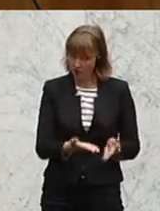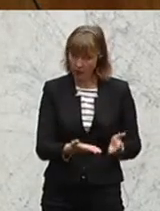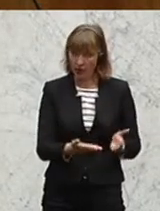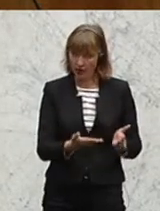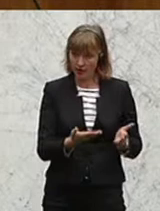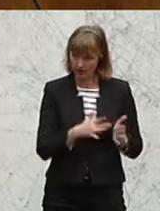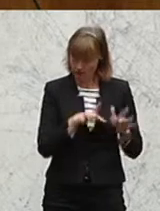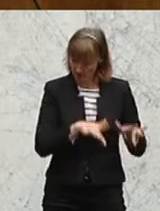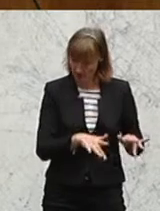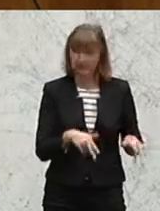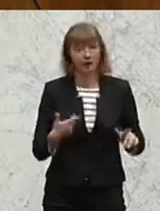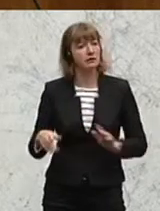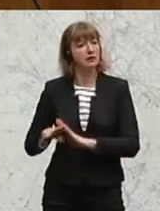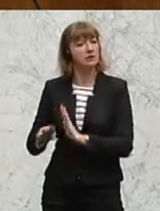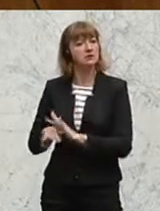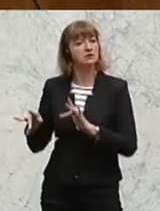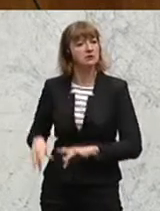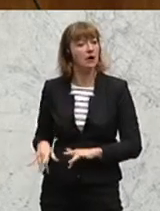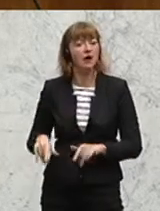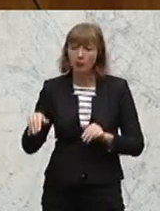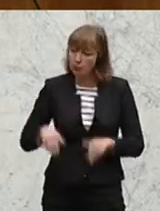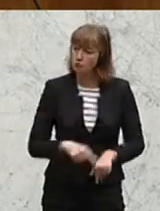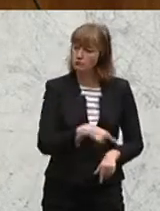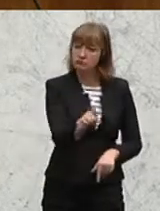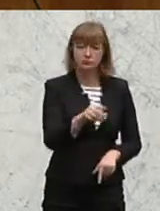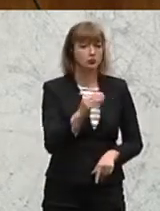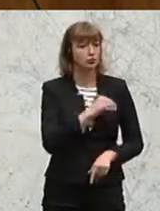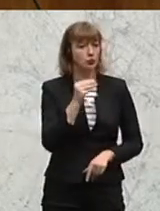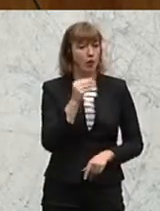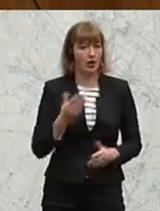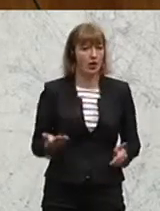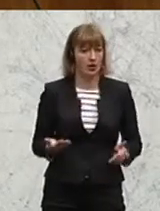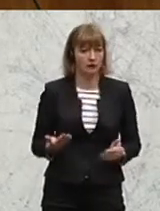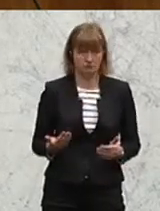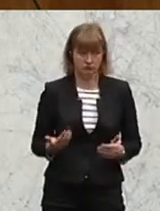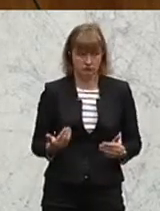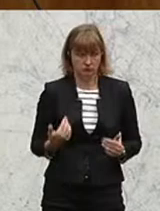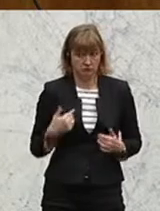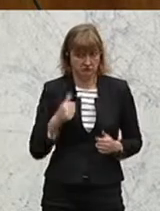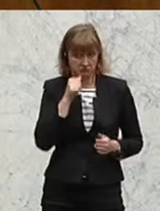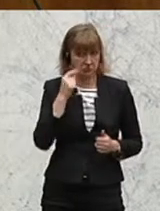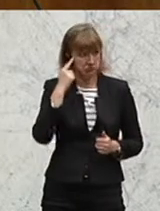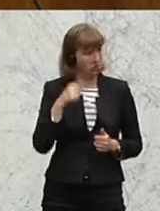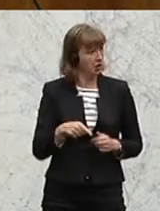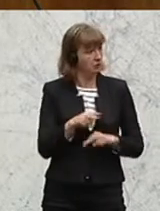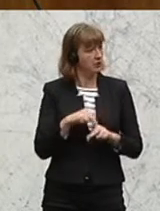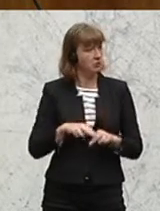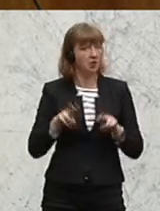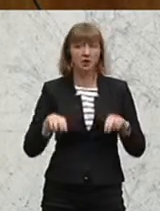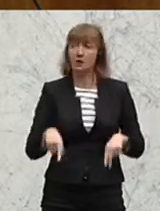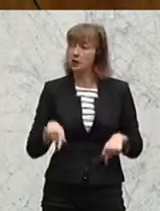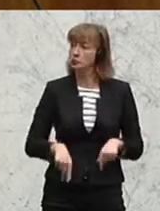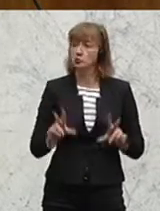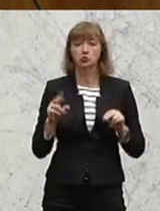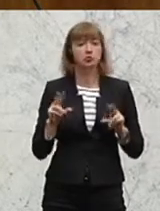gibt es ein Gesetz dafür, dass die in die Schule gehen müssen. Ich habe mir nicht gedacht, dass wir hier im Nationalrat sogar darüber